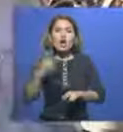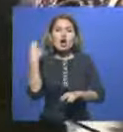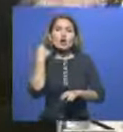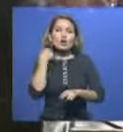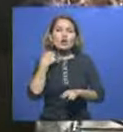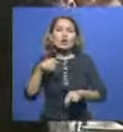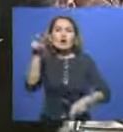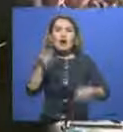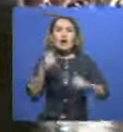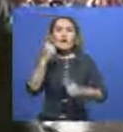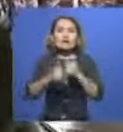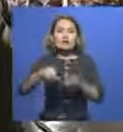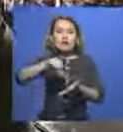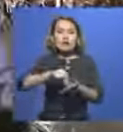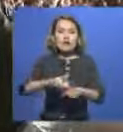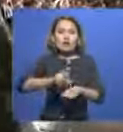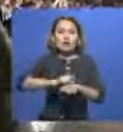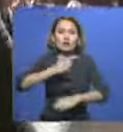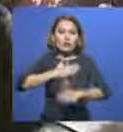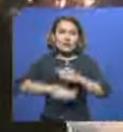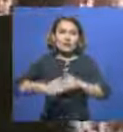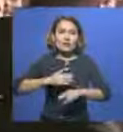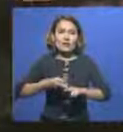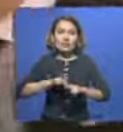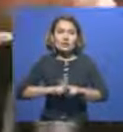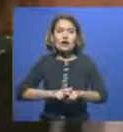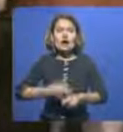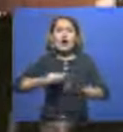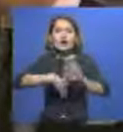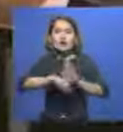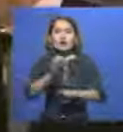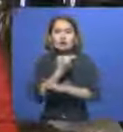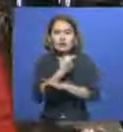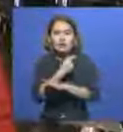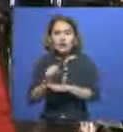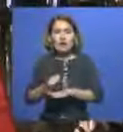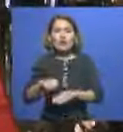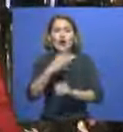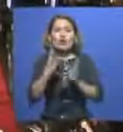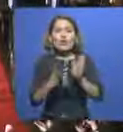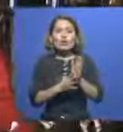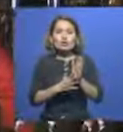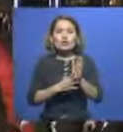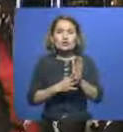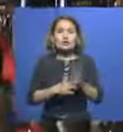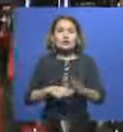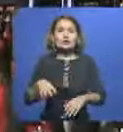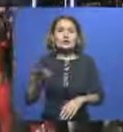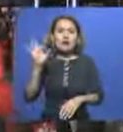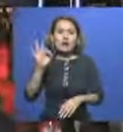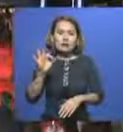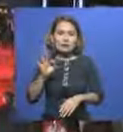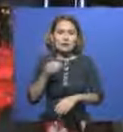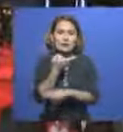Кино әлеміне арналған шара аптаның соңына дейін жалғасады. Ал өздіктердің аты 19-ншы қазандай бергелі болады. Аслан Каженов Бела Құдай